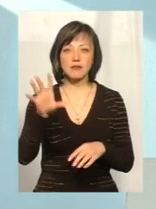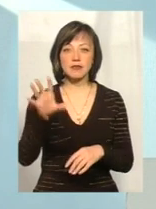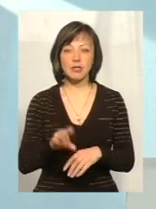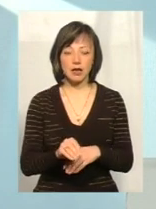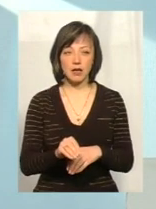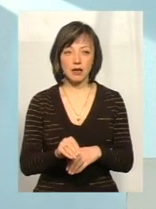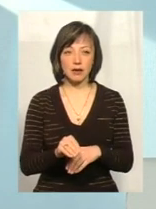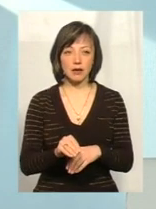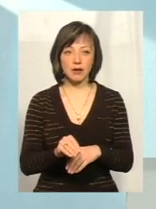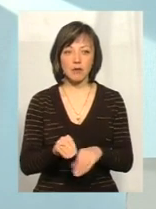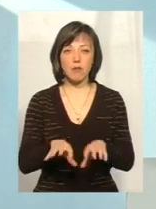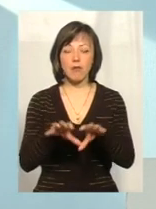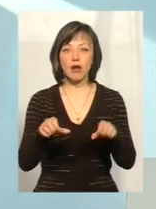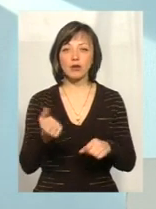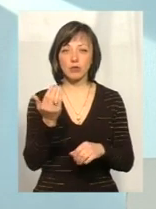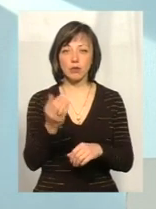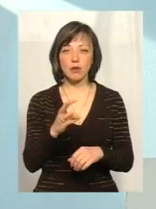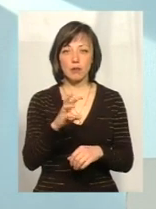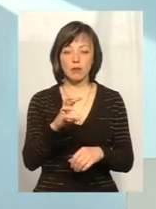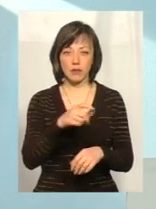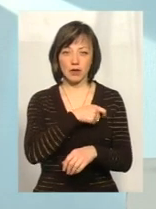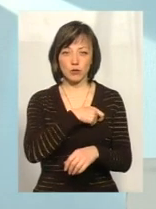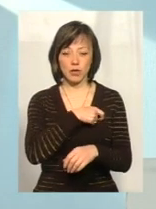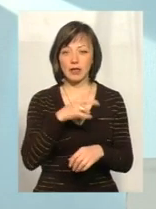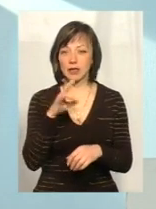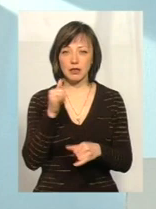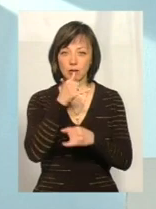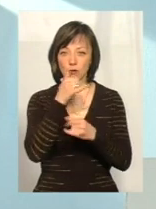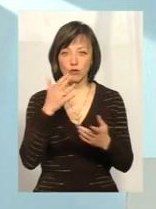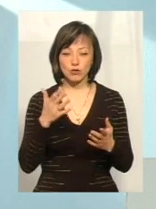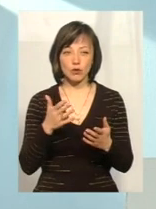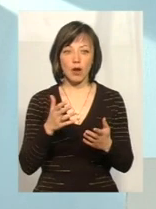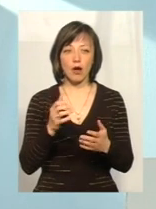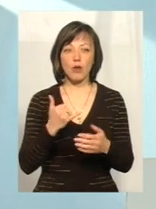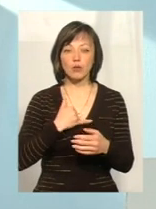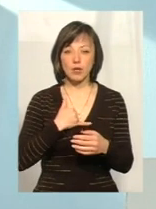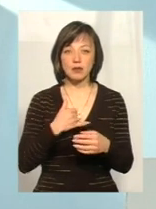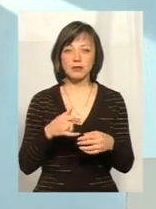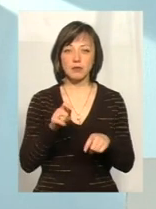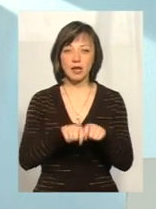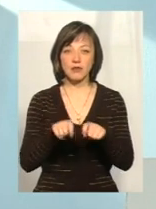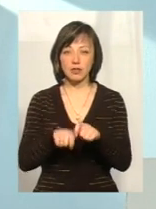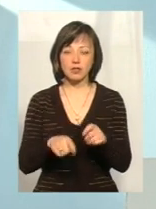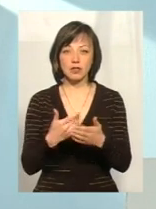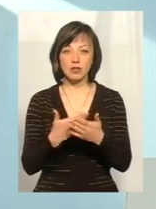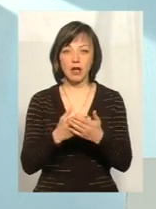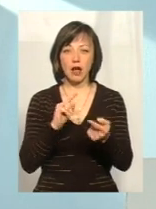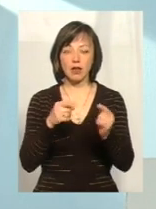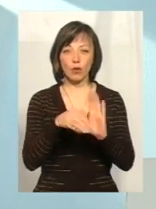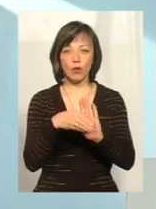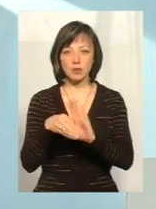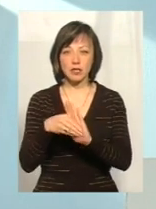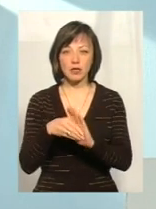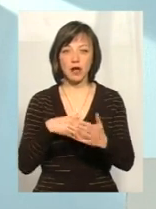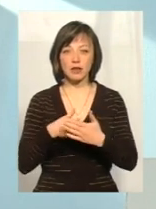майно пана депутата. Ні, не можу. А в в даному випадку, перевіривши антикорупційних